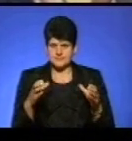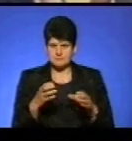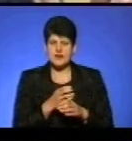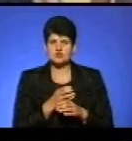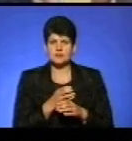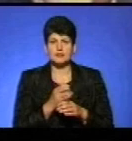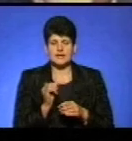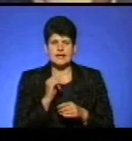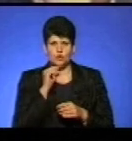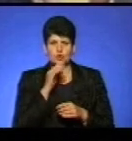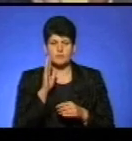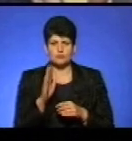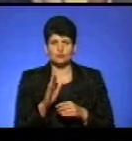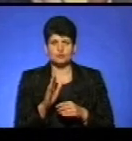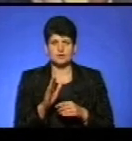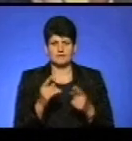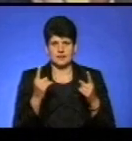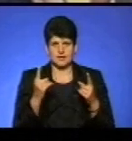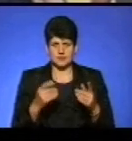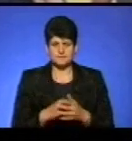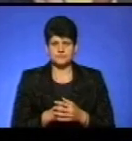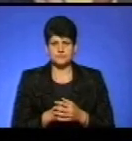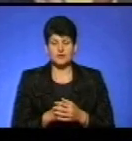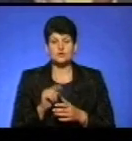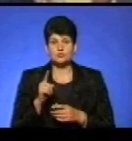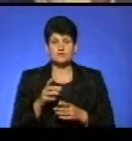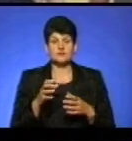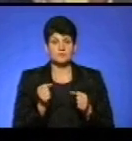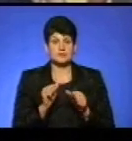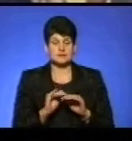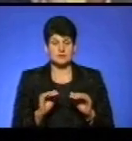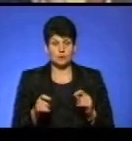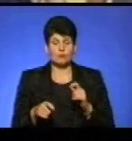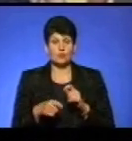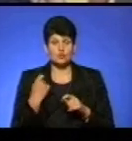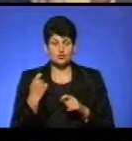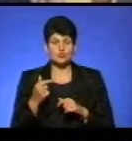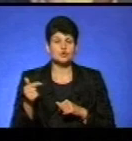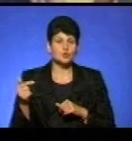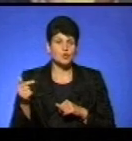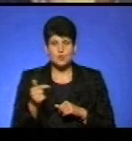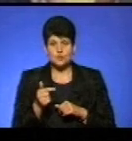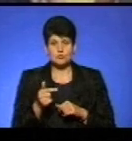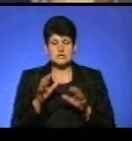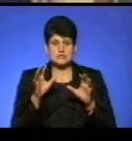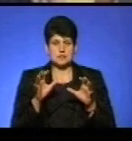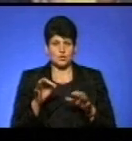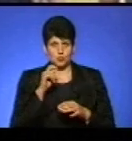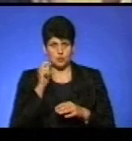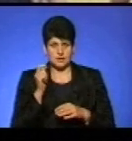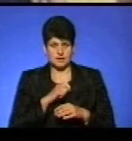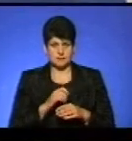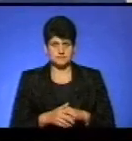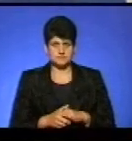економія буде неабияка до бюджету. Чомусь вони вчепилися діток, порушуючи грубо закон України.